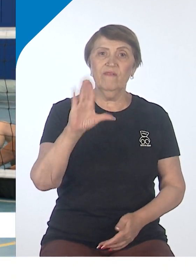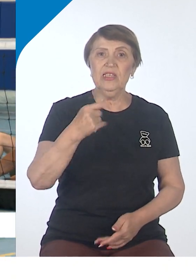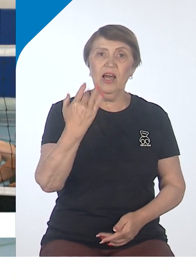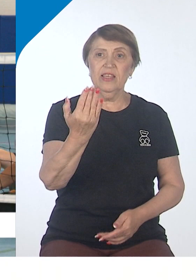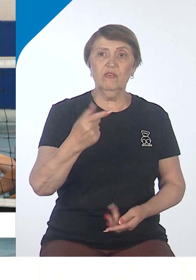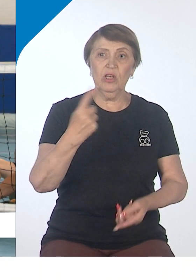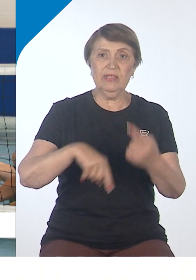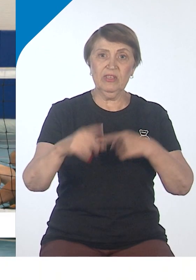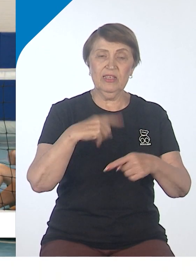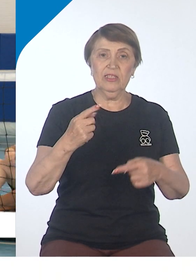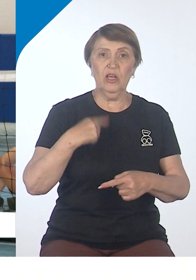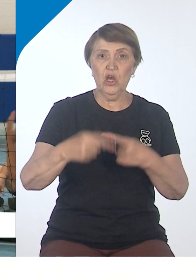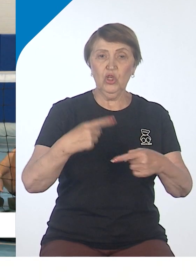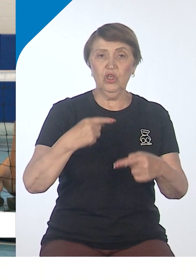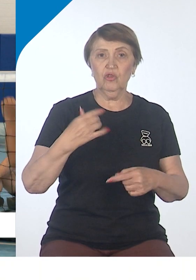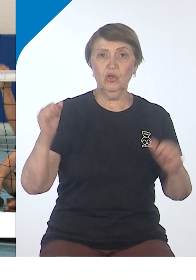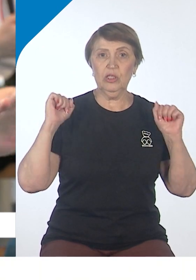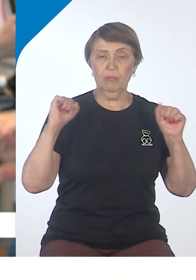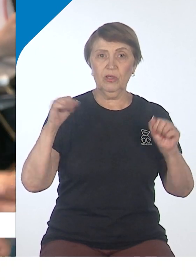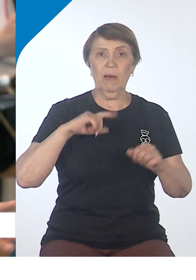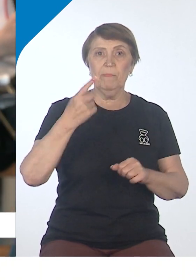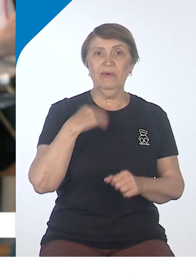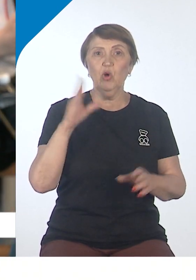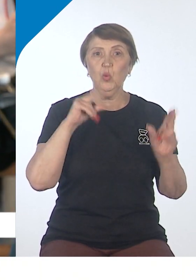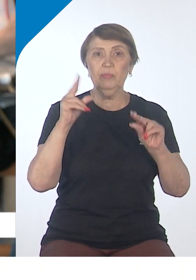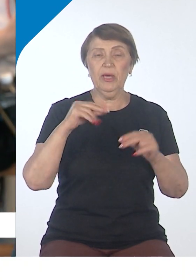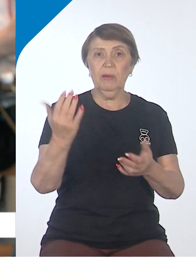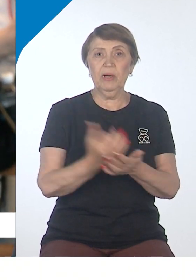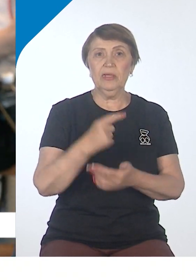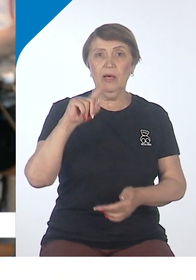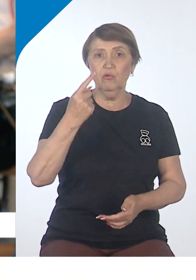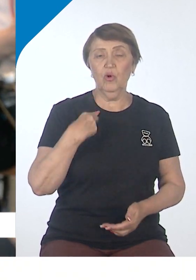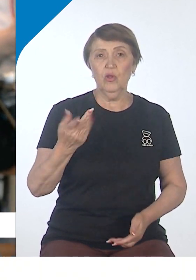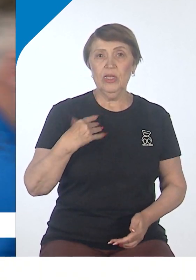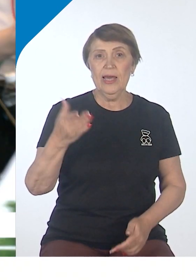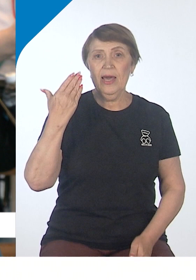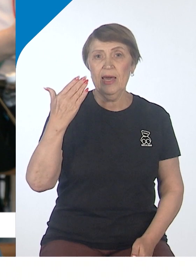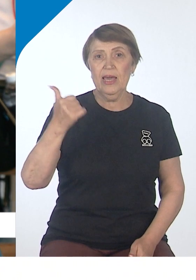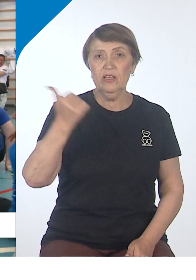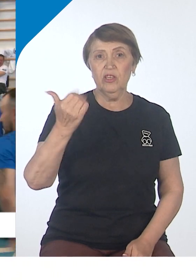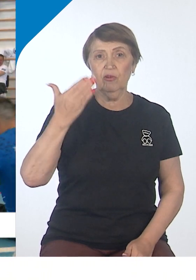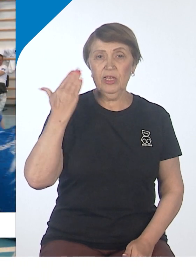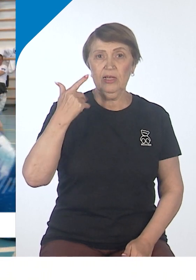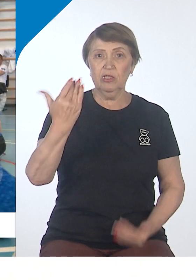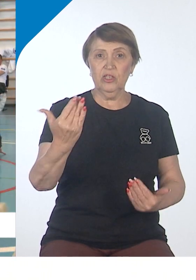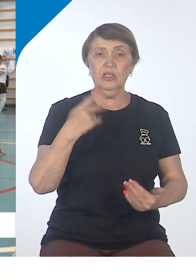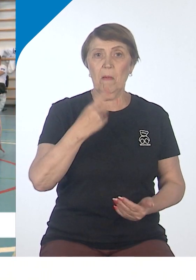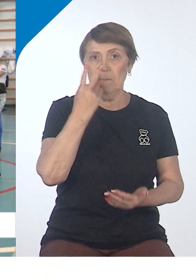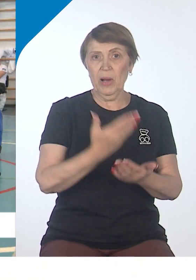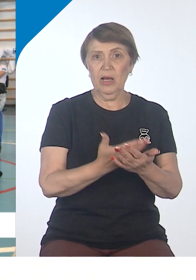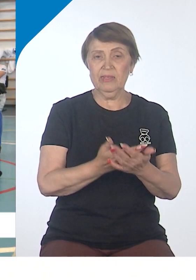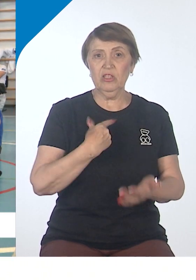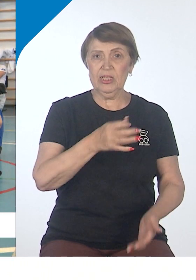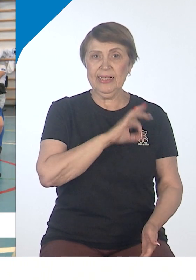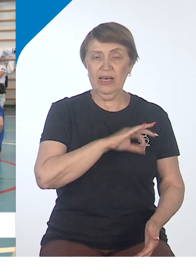к мирной жизни через спорт. Первые успехи ветераны показали пару дней назад на этапе Кубка Защитников Отечества. А теперь демонстрируют навыки